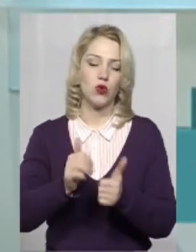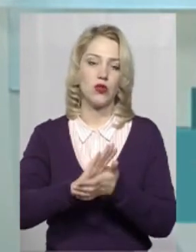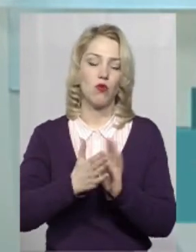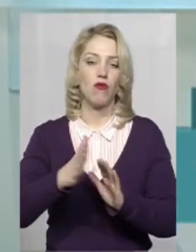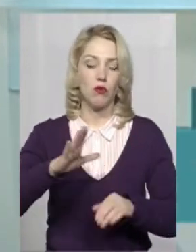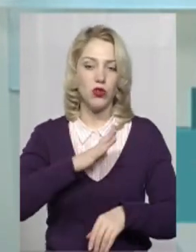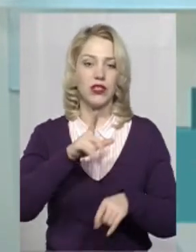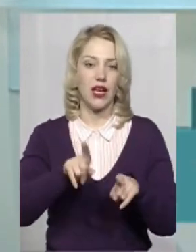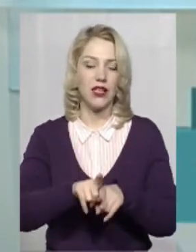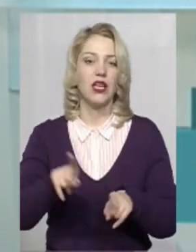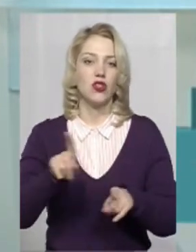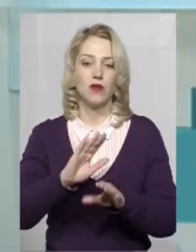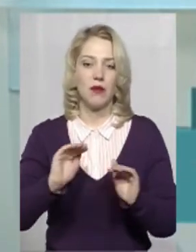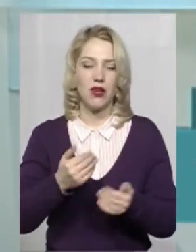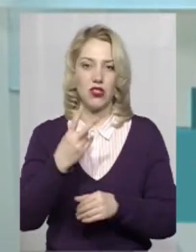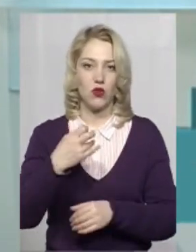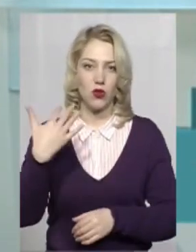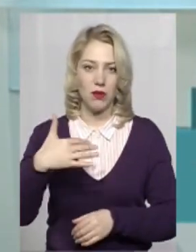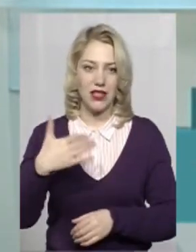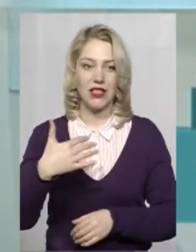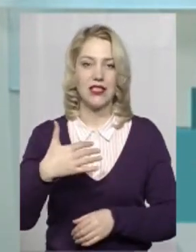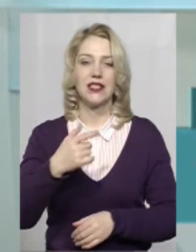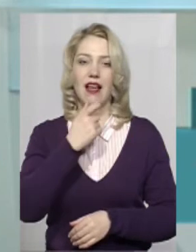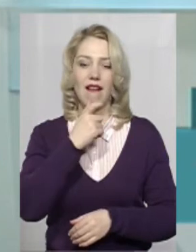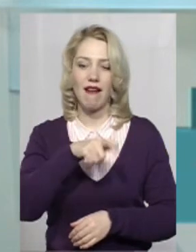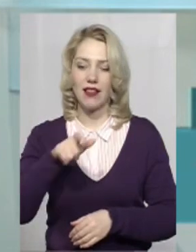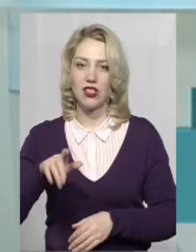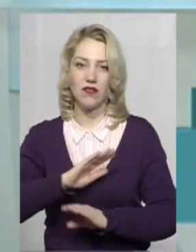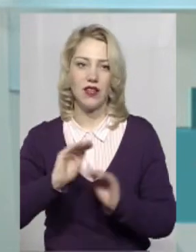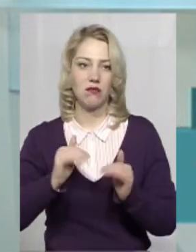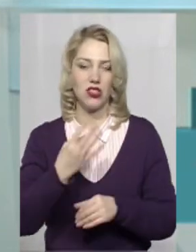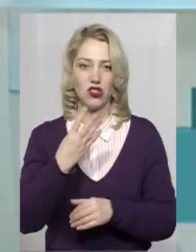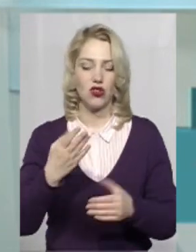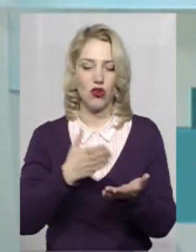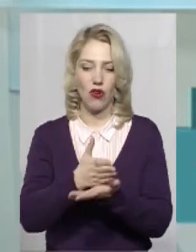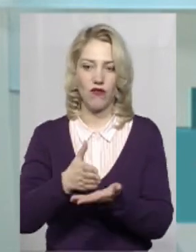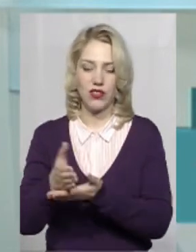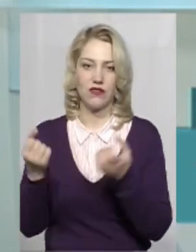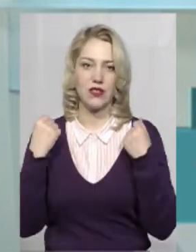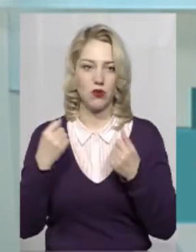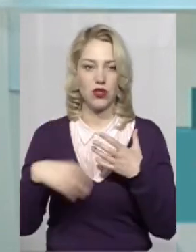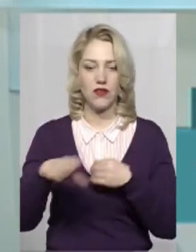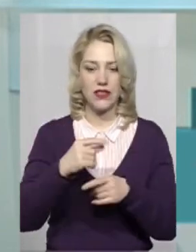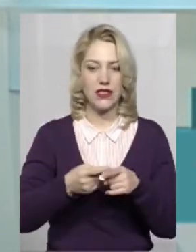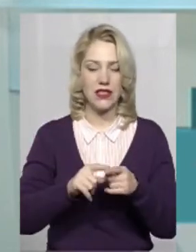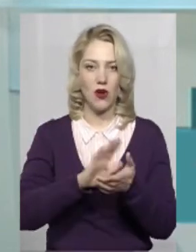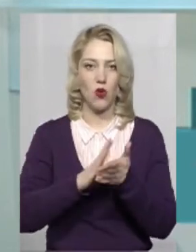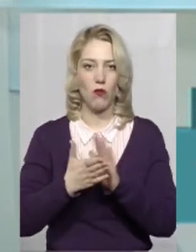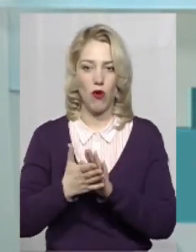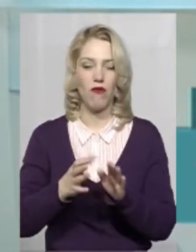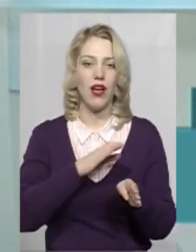Умови були такі, що не менше 250 глядачів, не менше 4 видів спорту. Ми ці всі умови витримали.